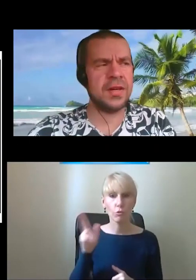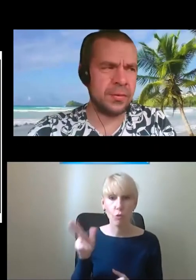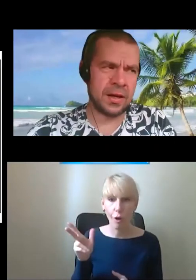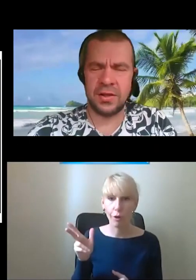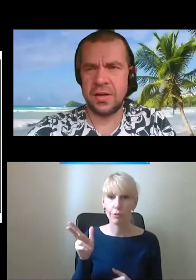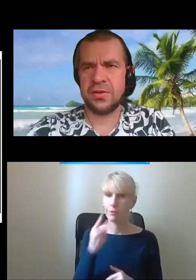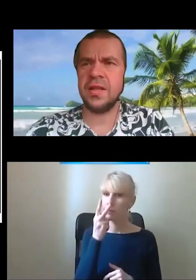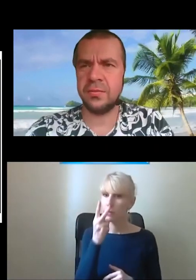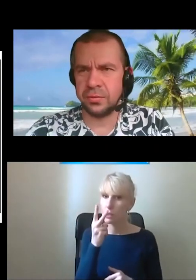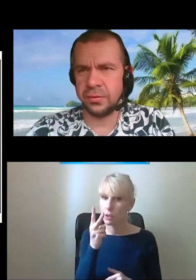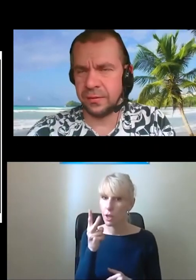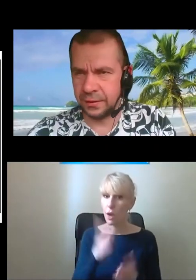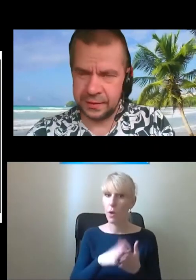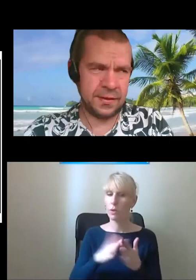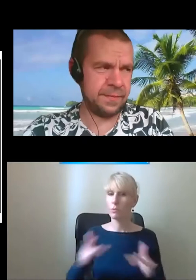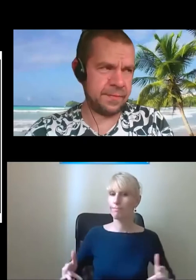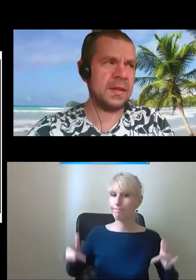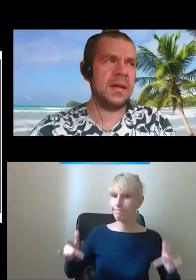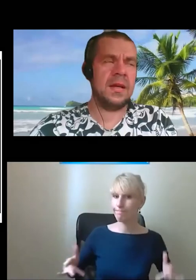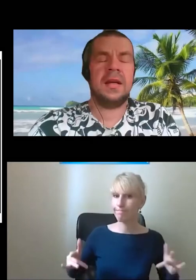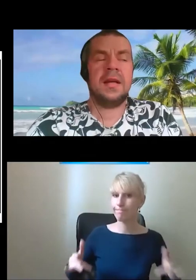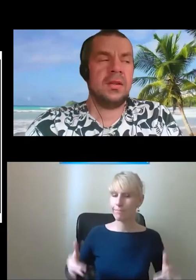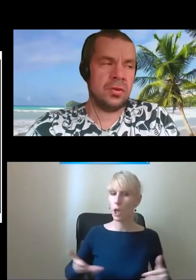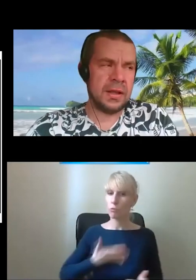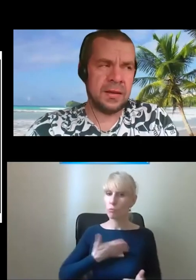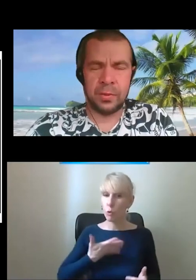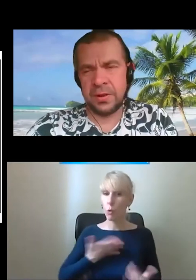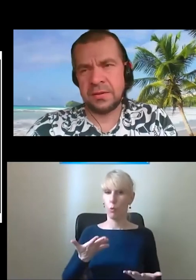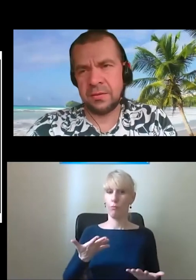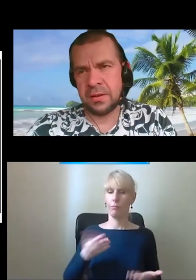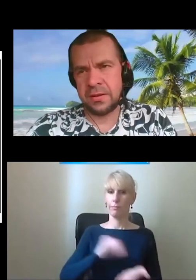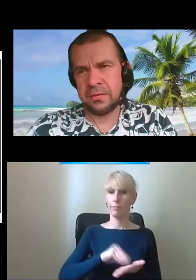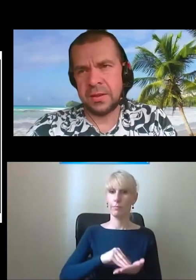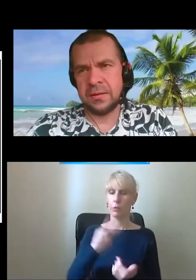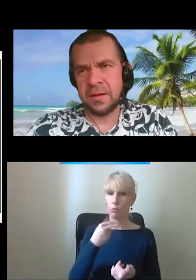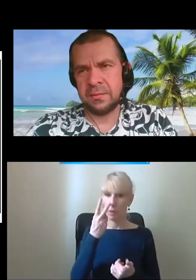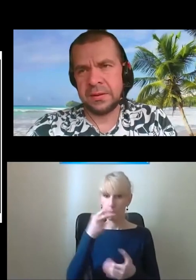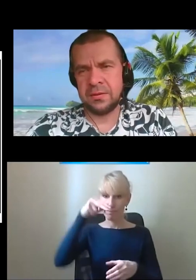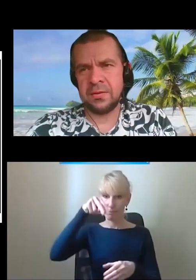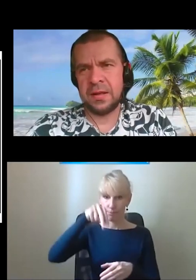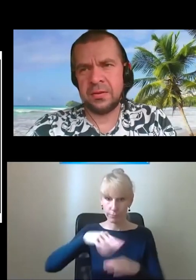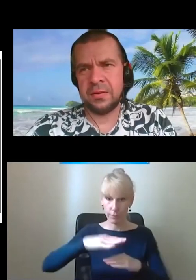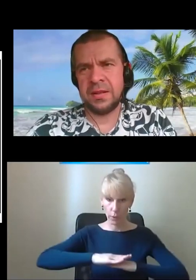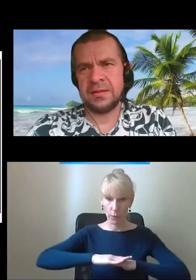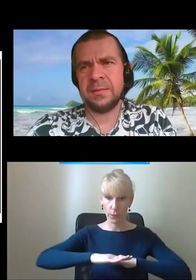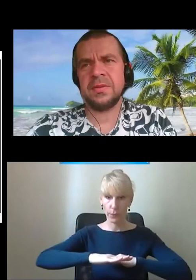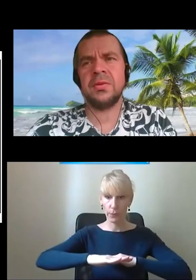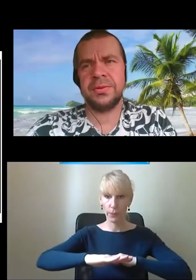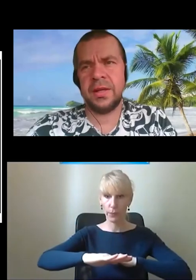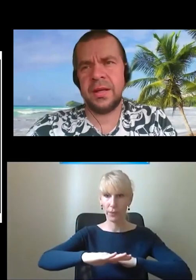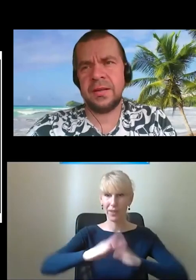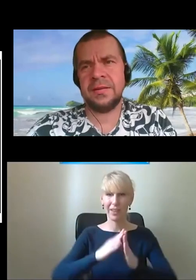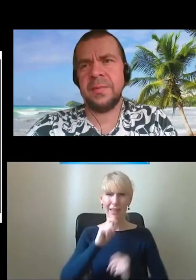widział, jak się jeździ na wózku inwalidzkim, to ten podjazd, który tutaj nam zastosowano jest